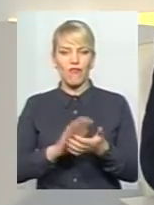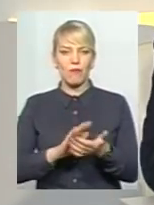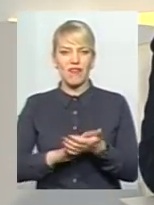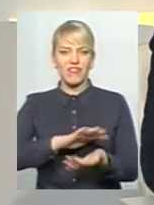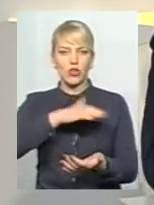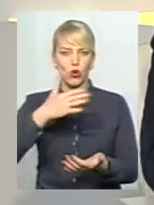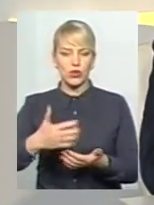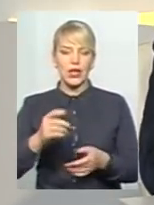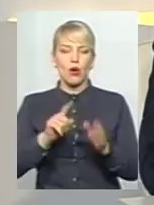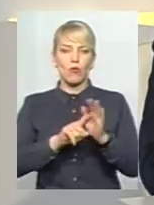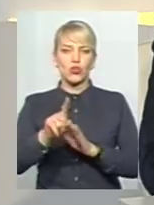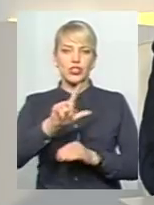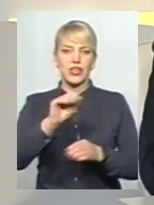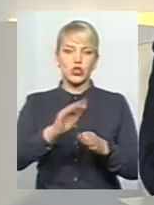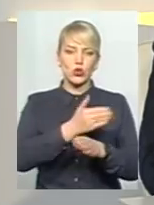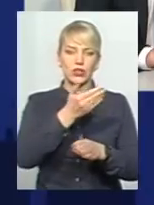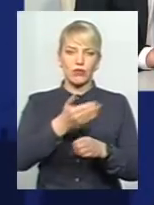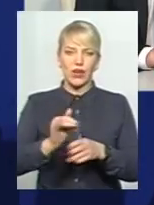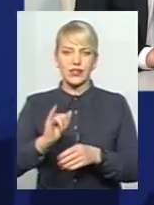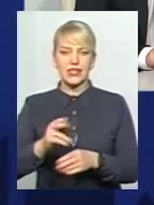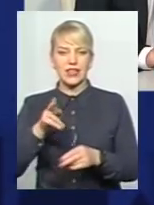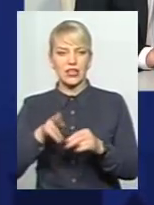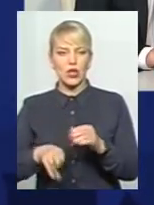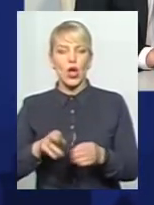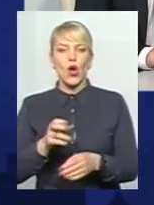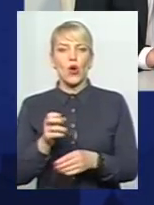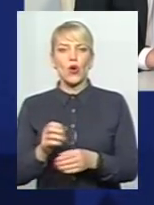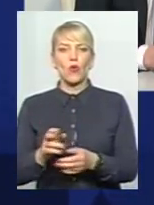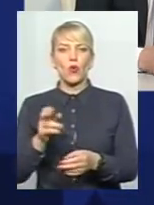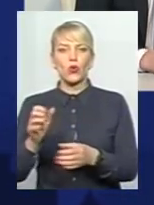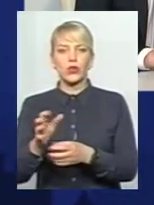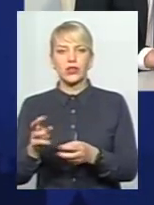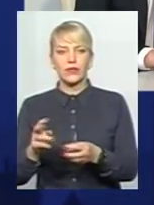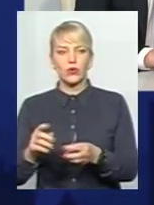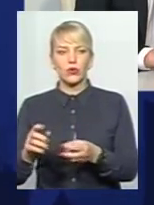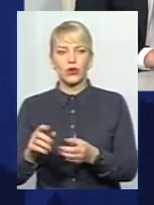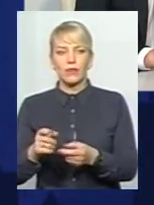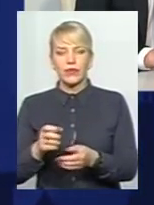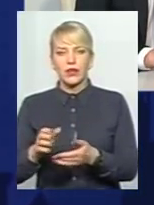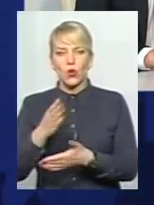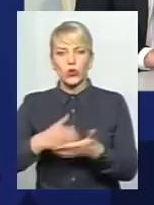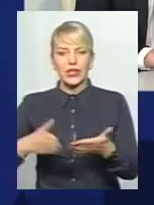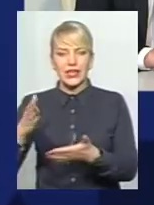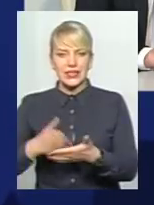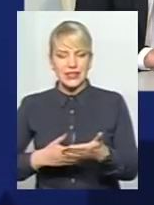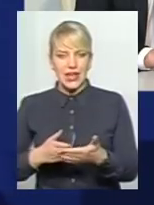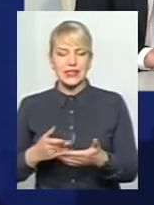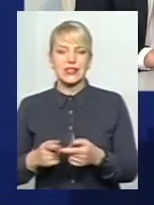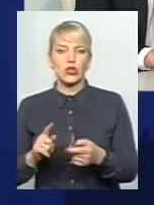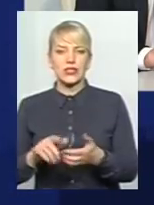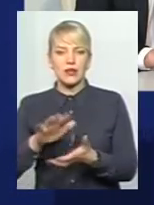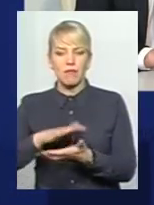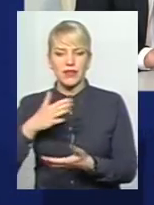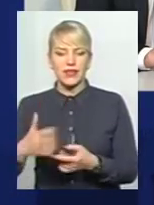від сортування і закінчуючи утилізацію сміття на нашому світі-зволичі, або, точніше, на новому сміттєприробному заводі. Це